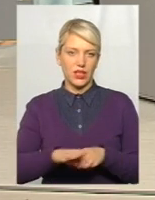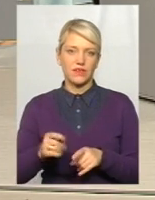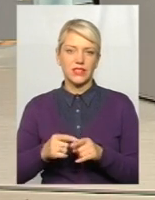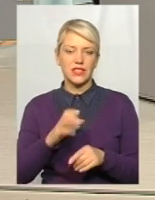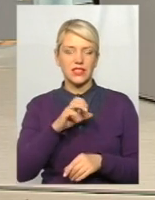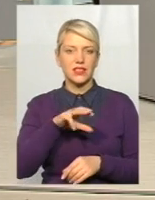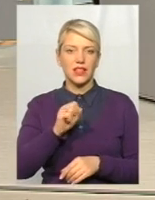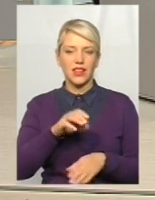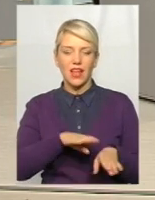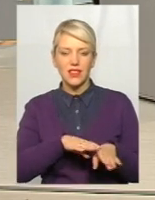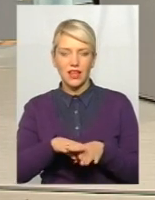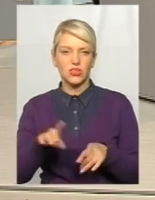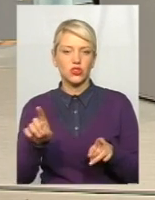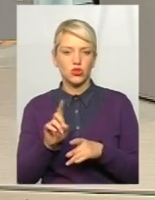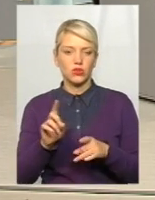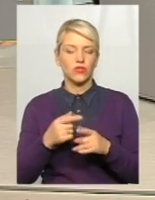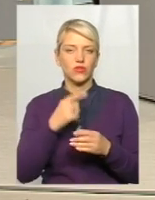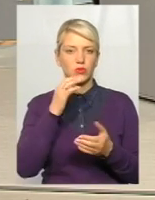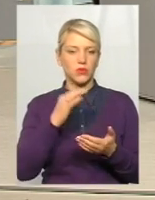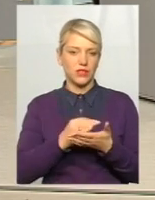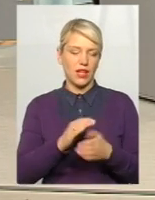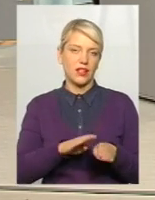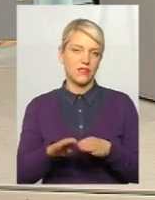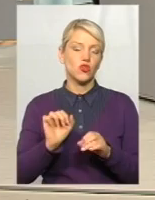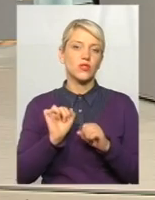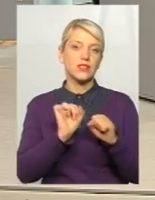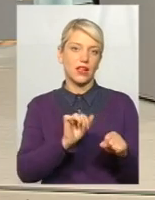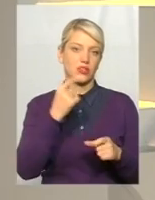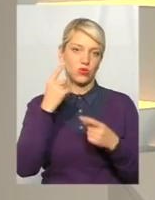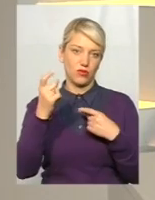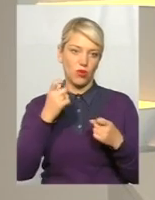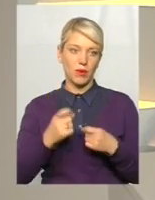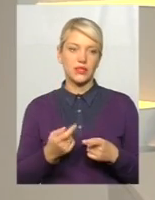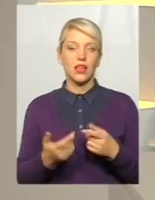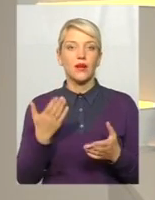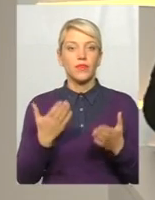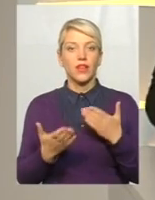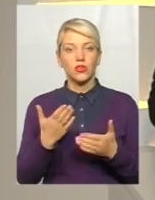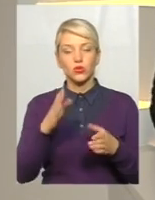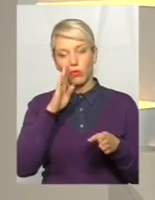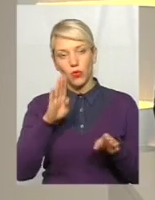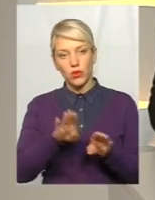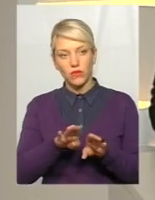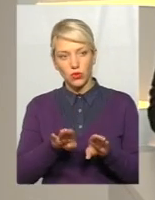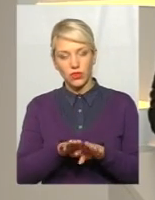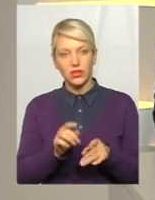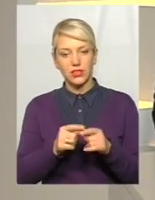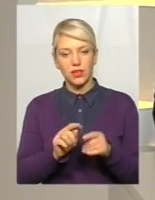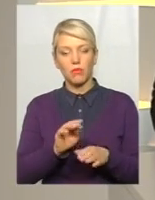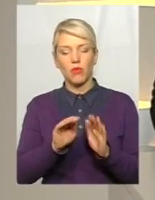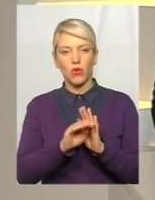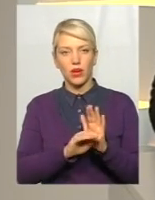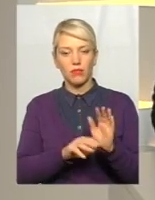закладається, щоб система відповідає те чи інше рівню захисту інформації. Якщо порівнювати з тим програмним